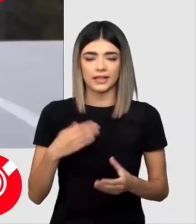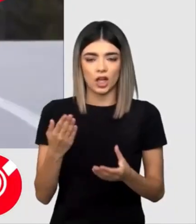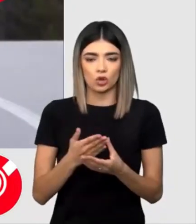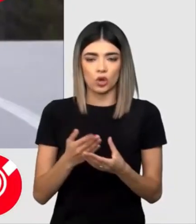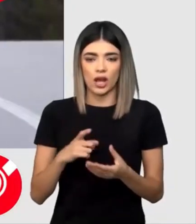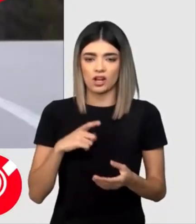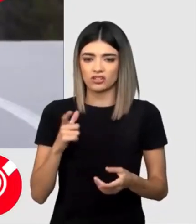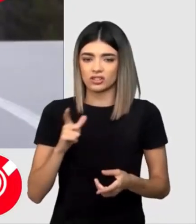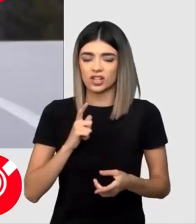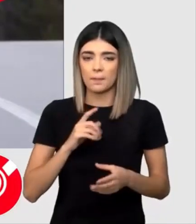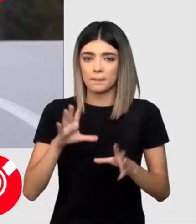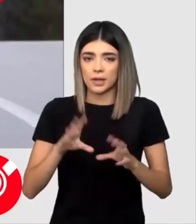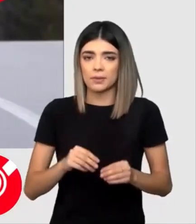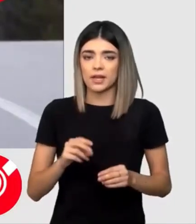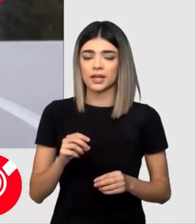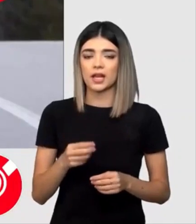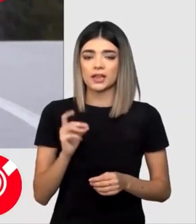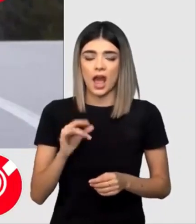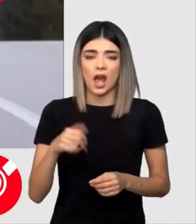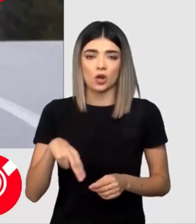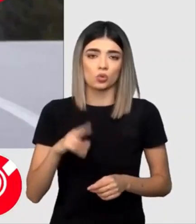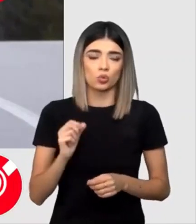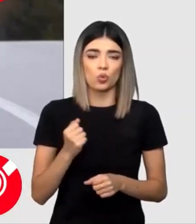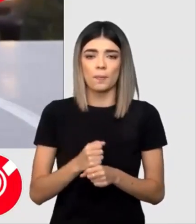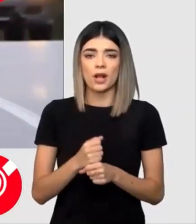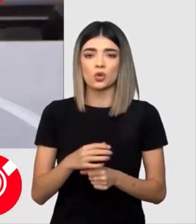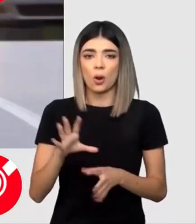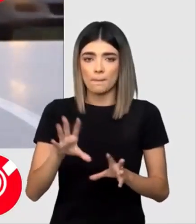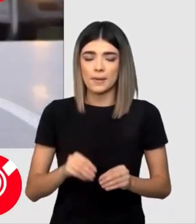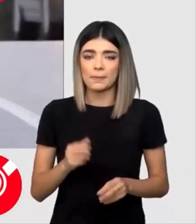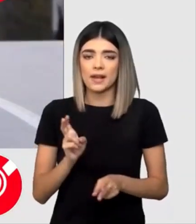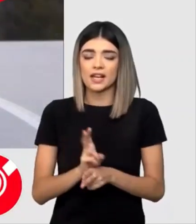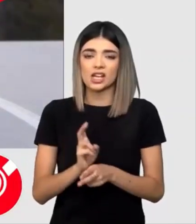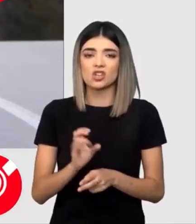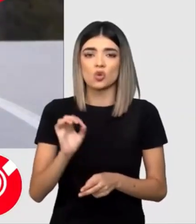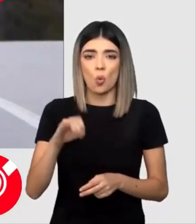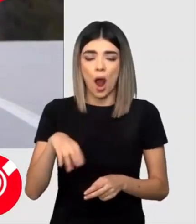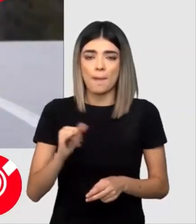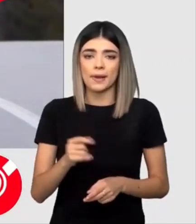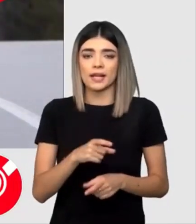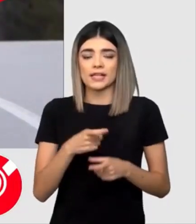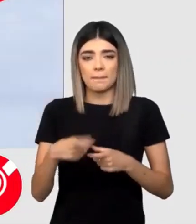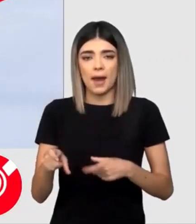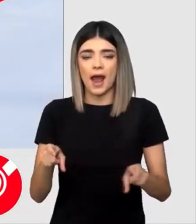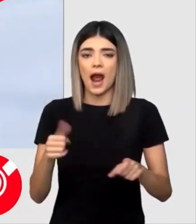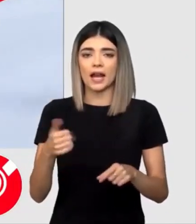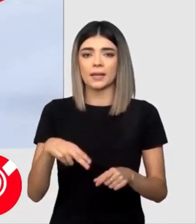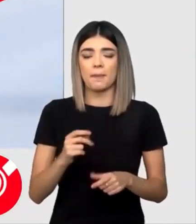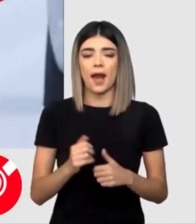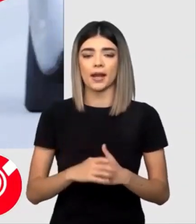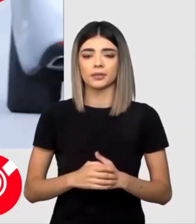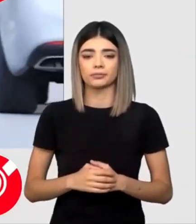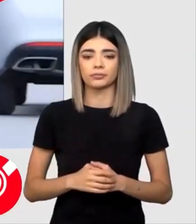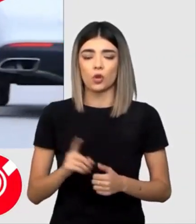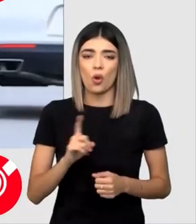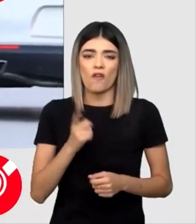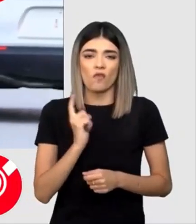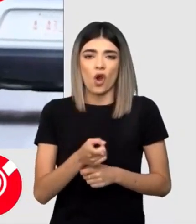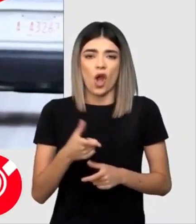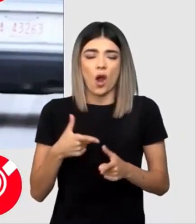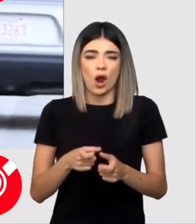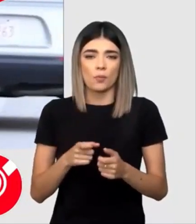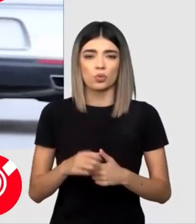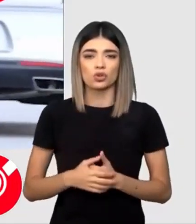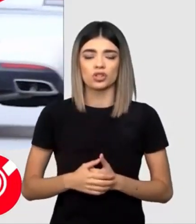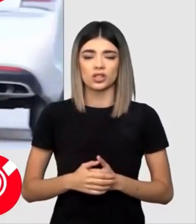tocmai obținerea acelor informații referitoare la implementarea acestui plan de conservare a speciei de urs. Ministerul